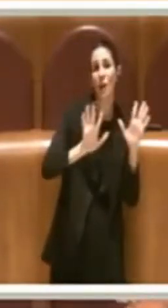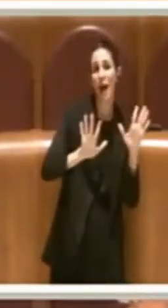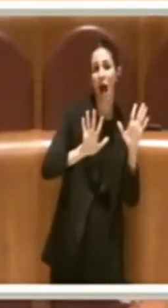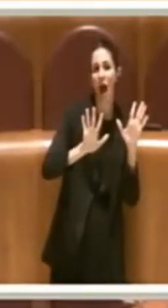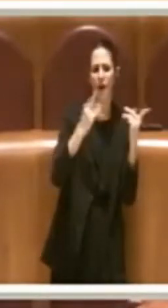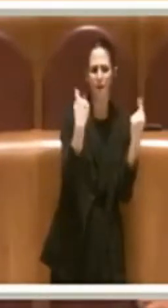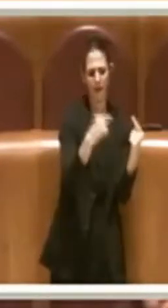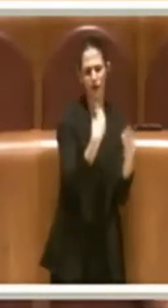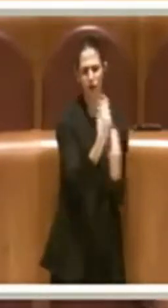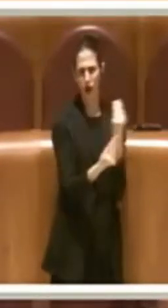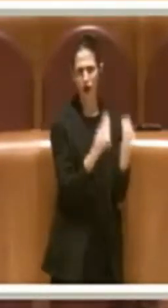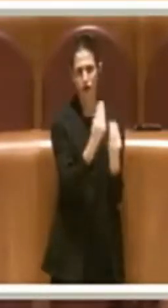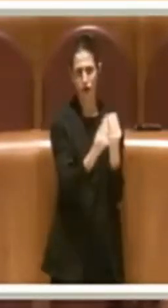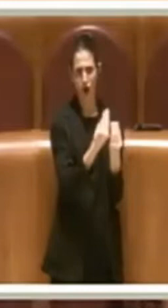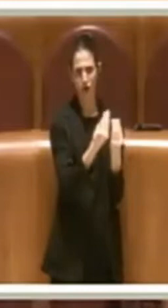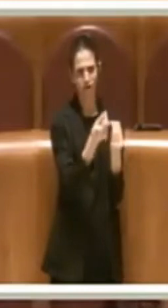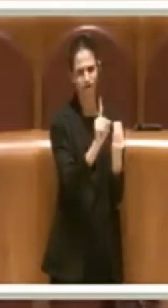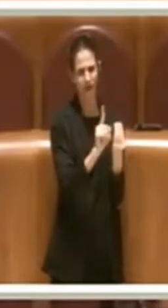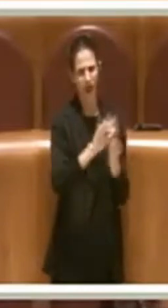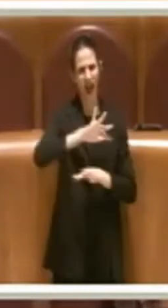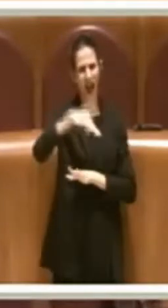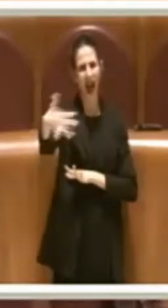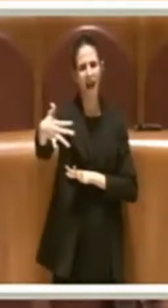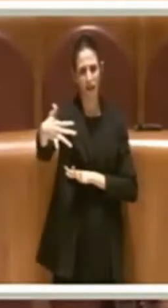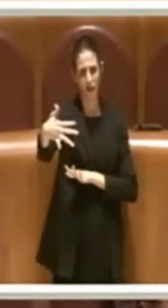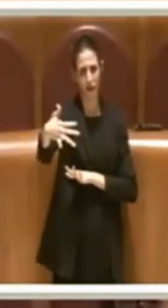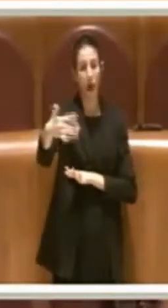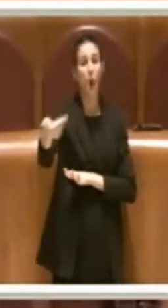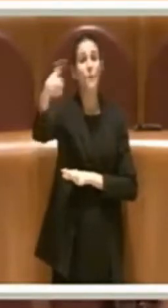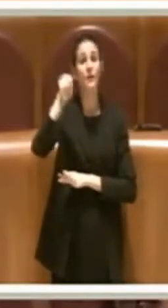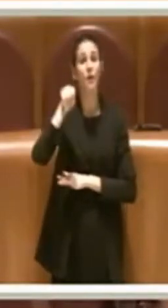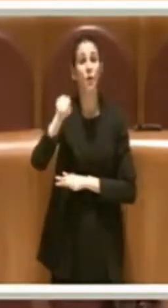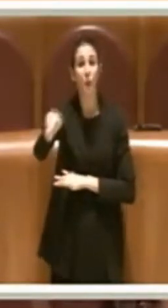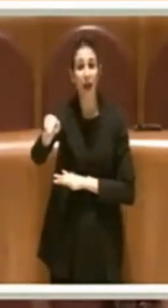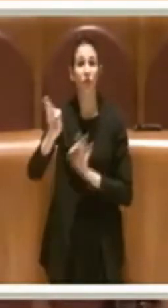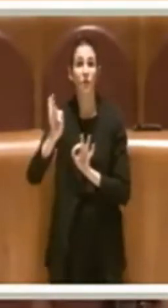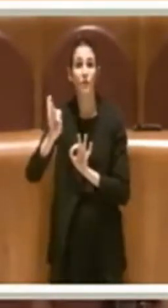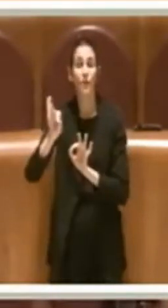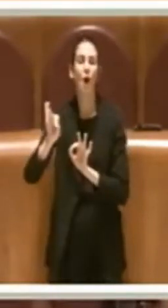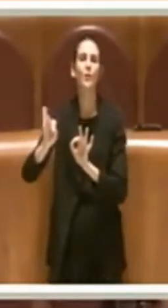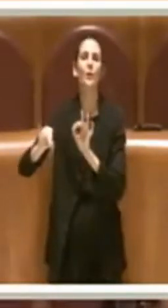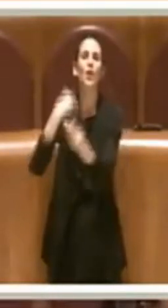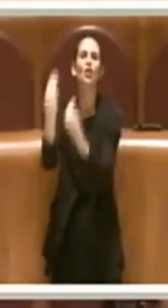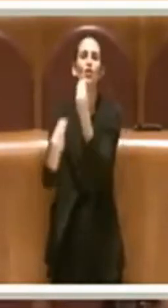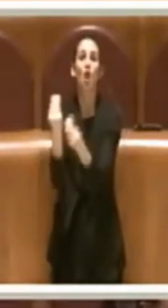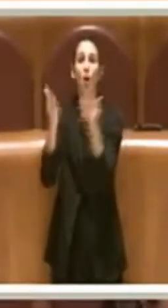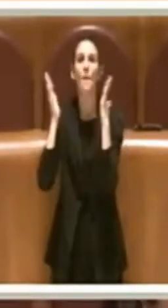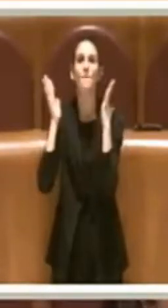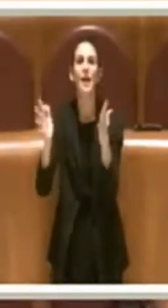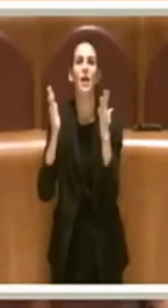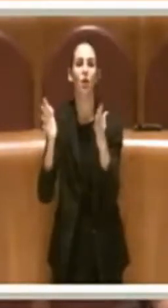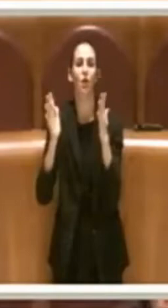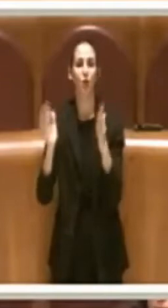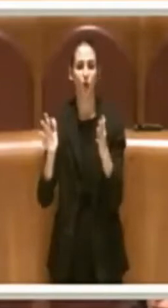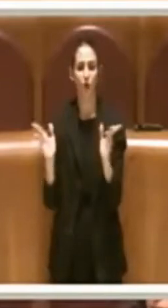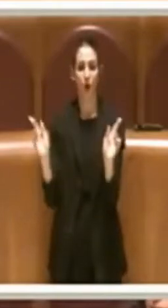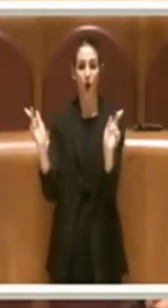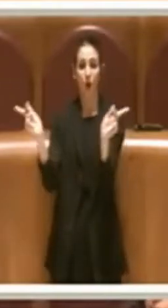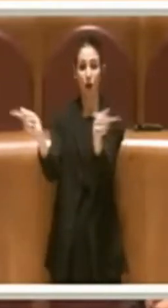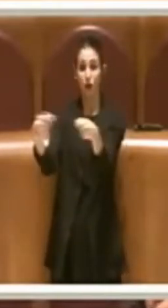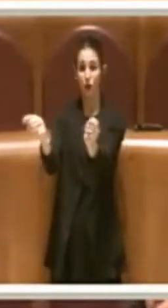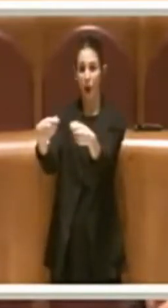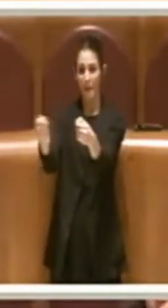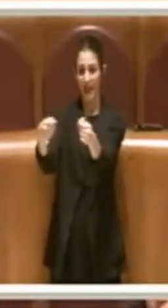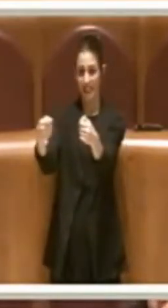gioco, perché il gioco è un'altra cosa. Questo è gioco d'azzardo. un altro concetto. Quindi abbiamo inserito anche